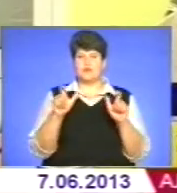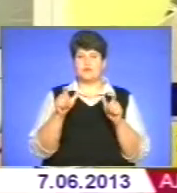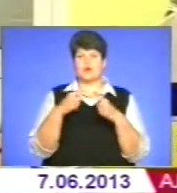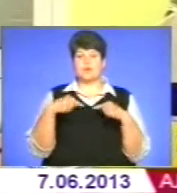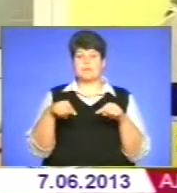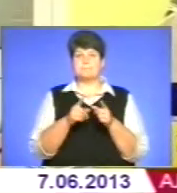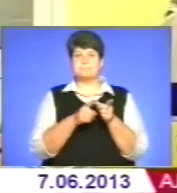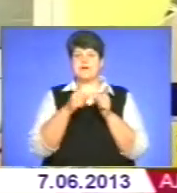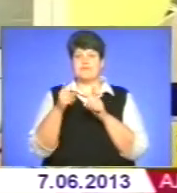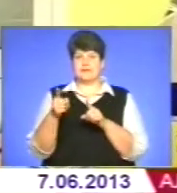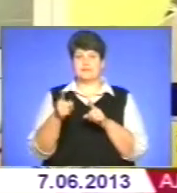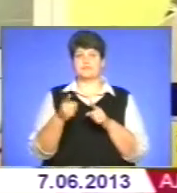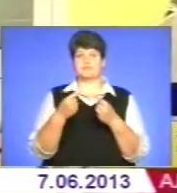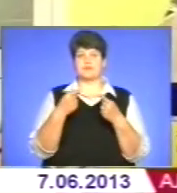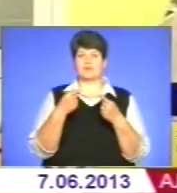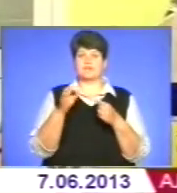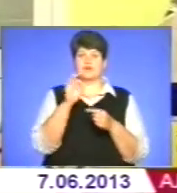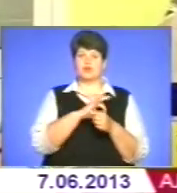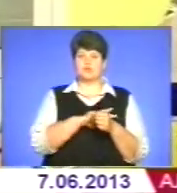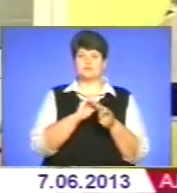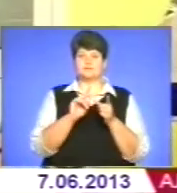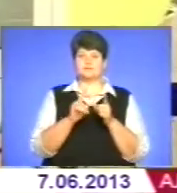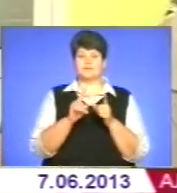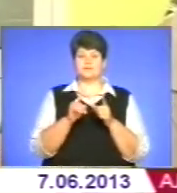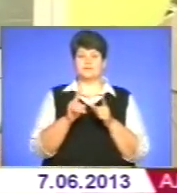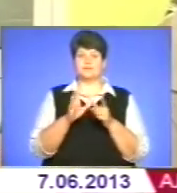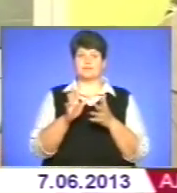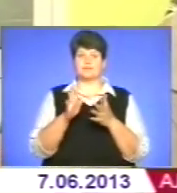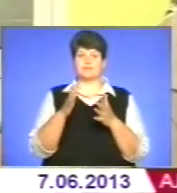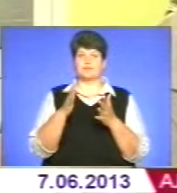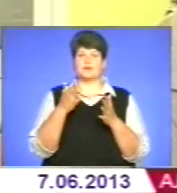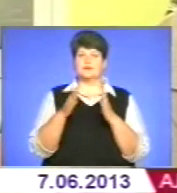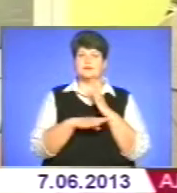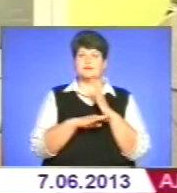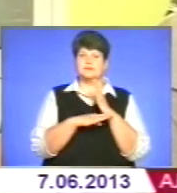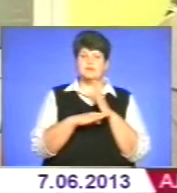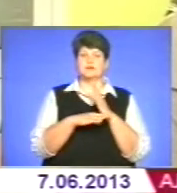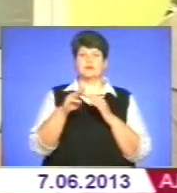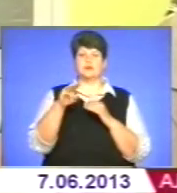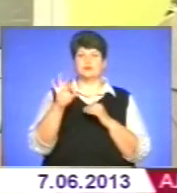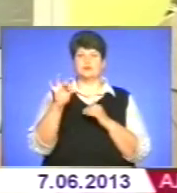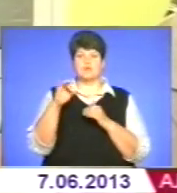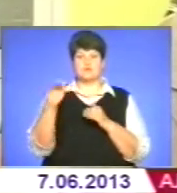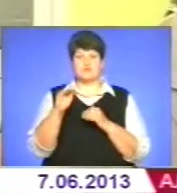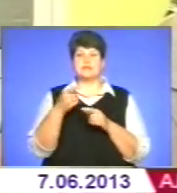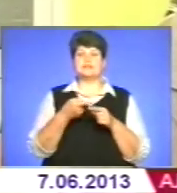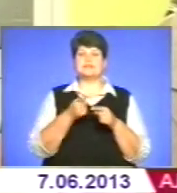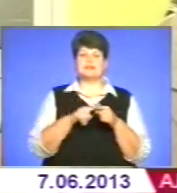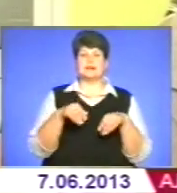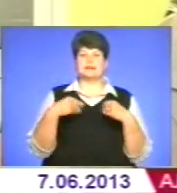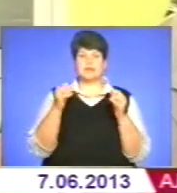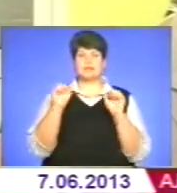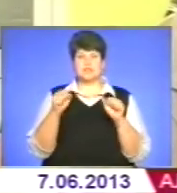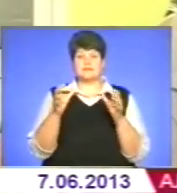альтернативних видів палива, зокрема, це є відходи деревини і торф. Це дає змогу щороку